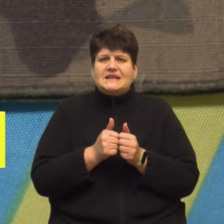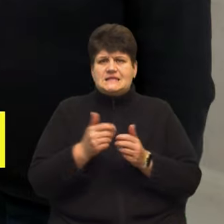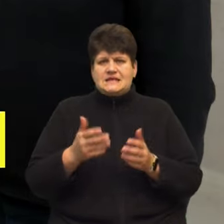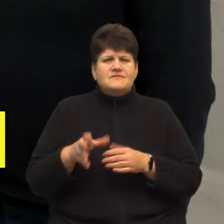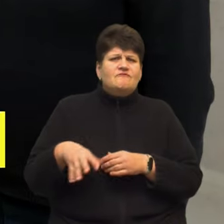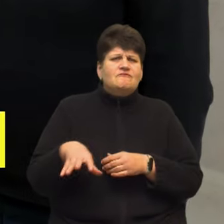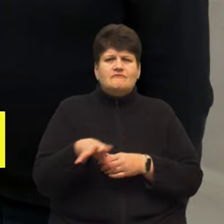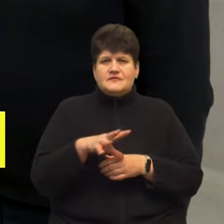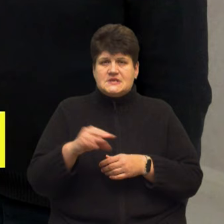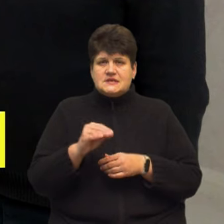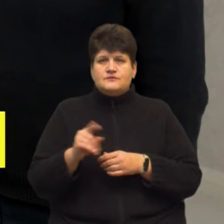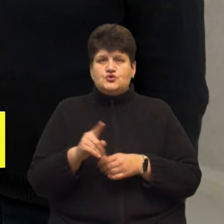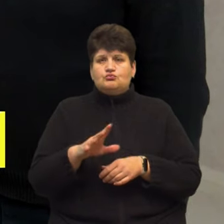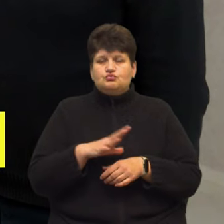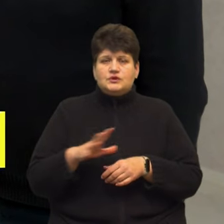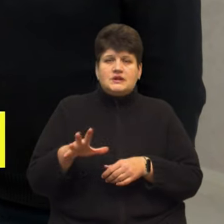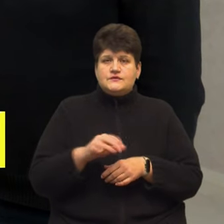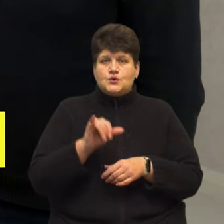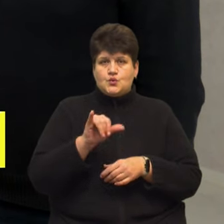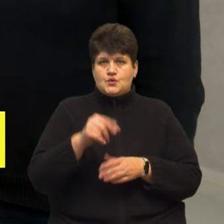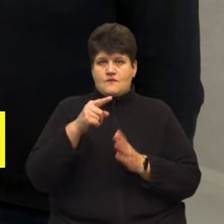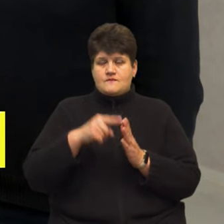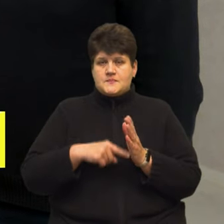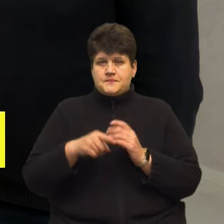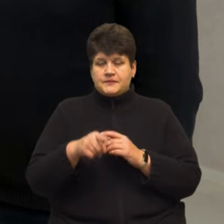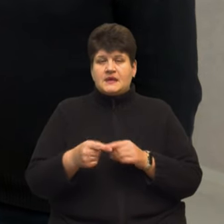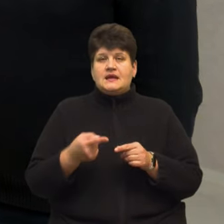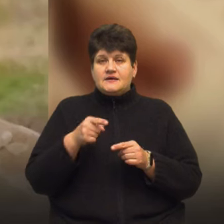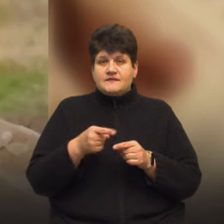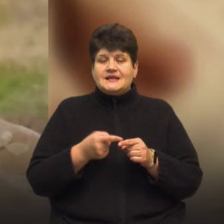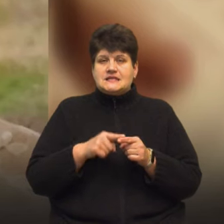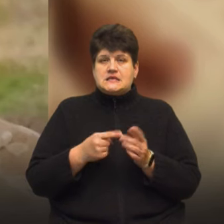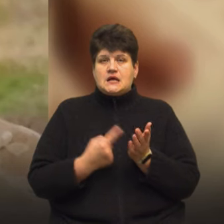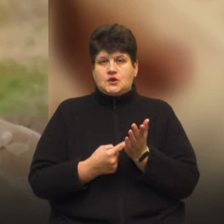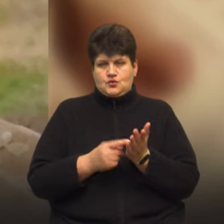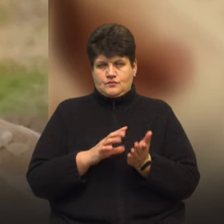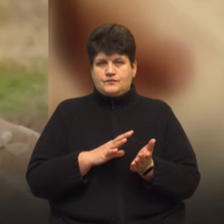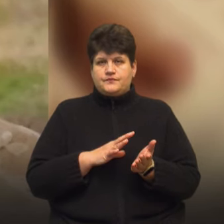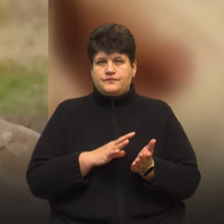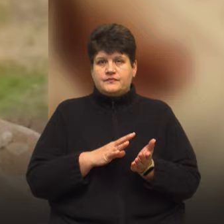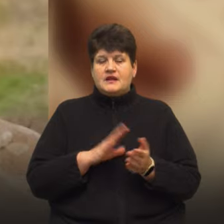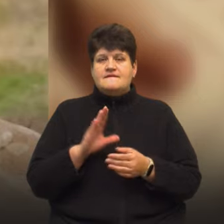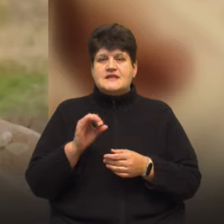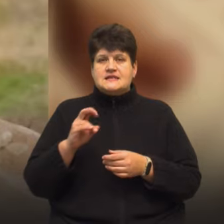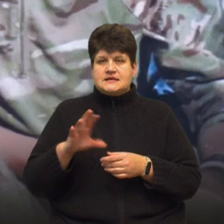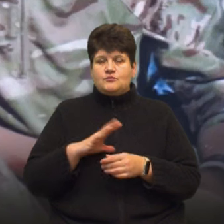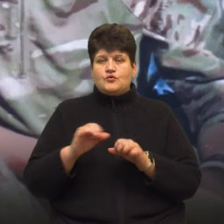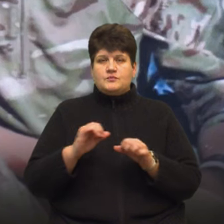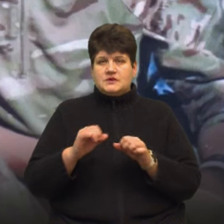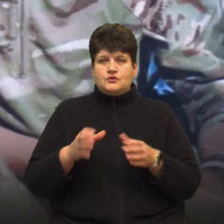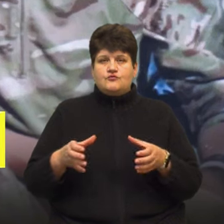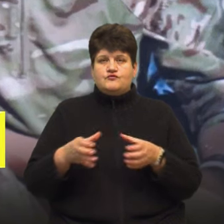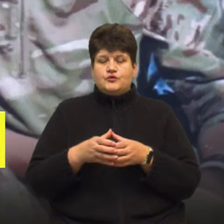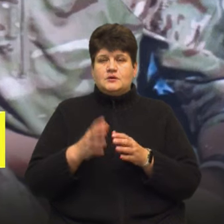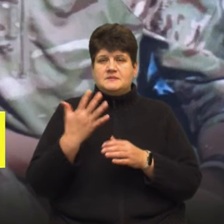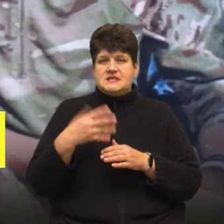всіх, щоб були всі в ньому впевнені. І він це доказав. Василь був командиром зводу в 54-й окремій